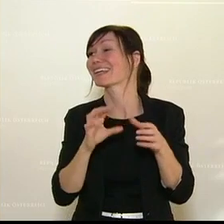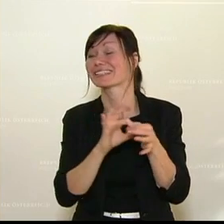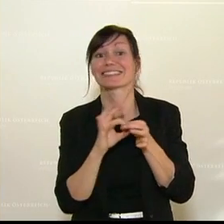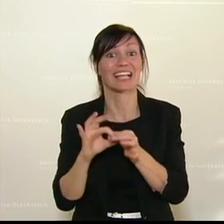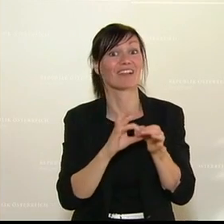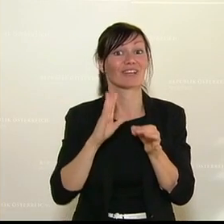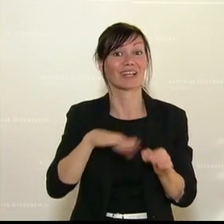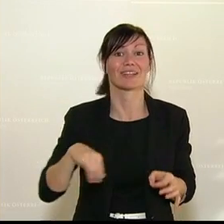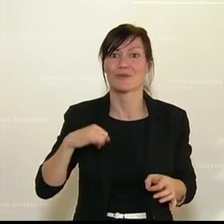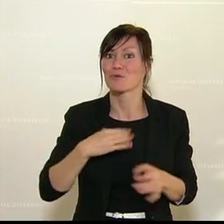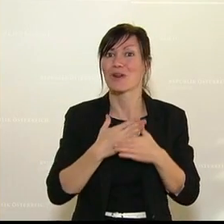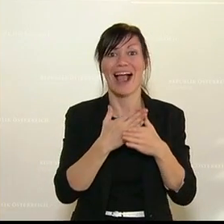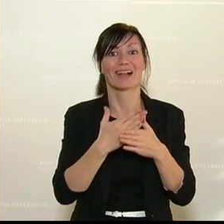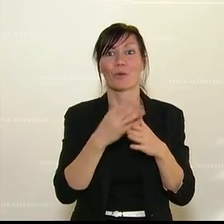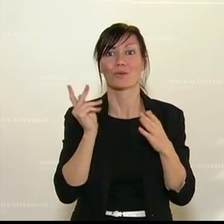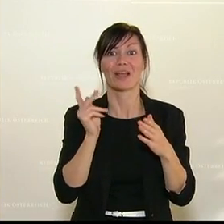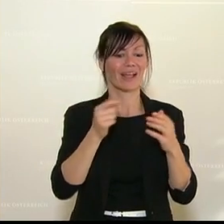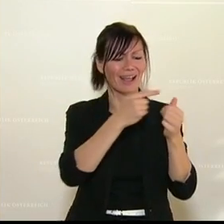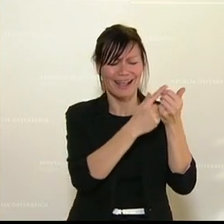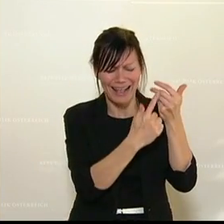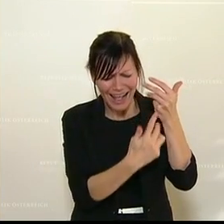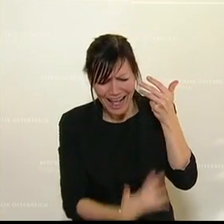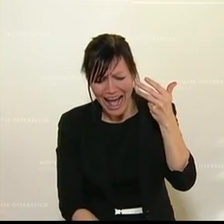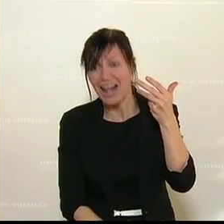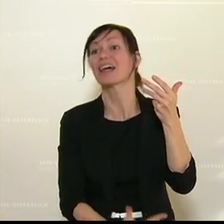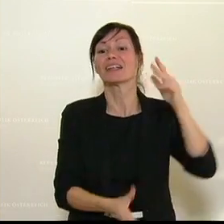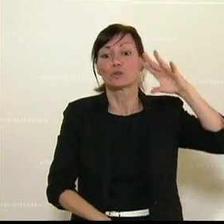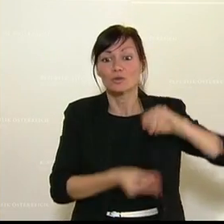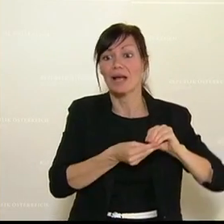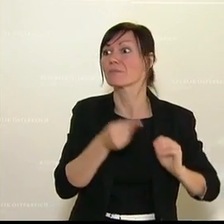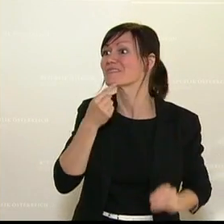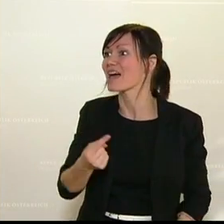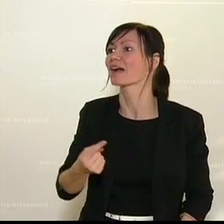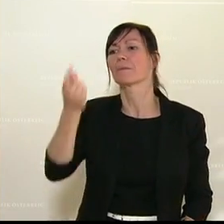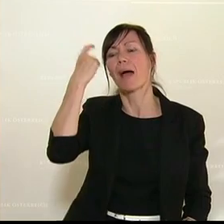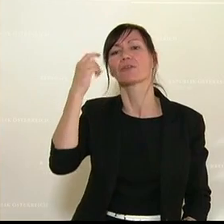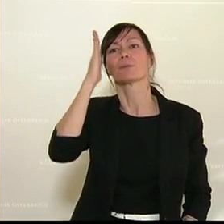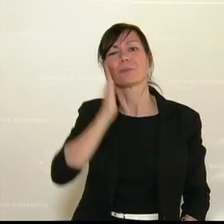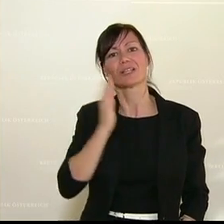und, und, und, und. Alle haben gesagt, lasst die Schulen offen.